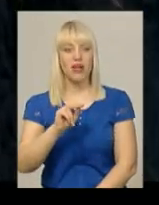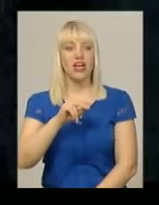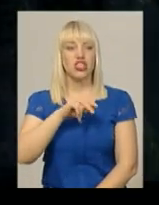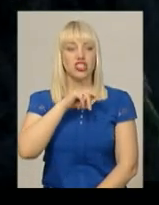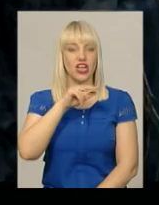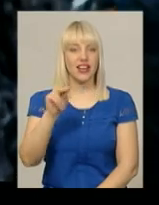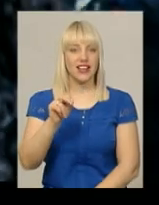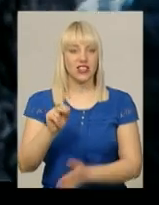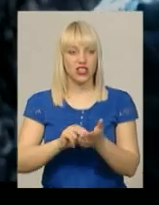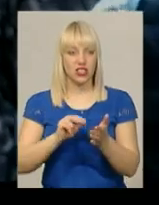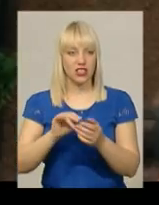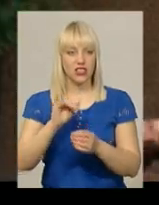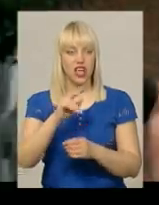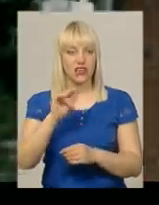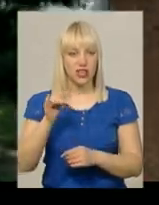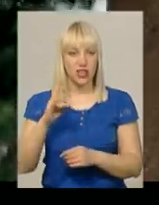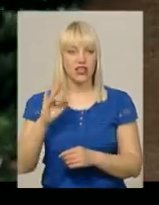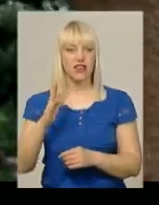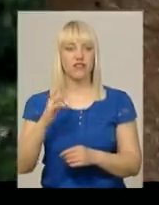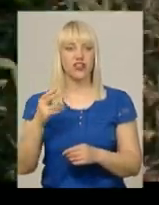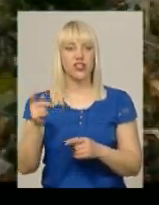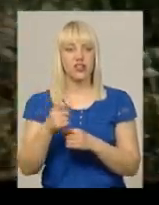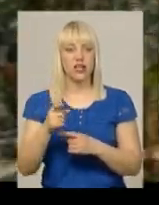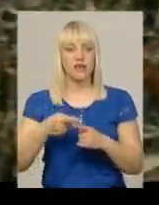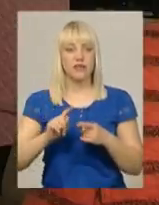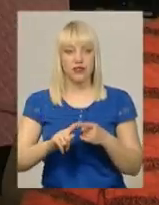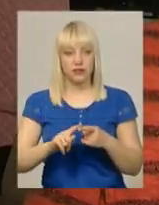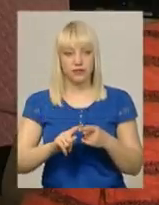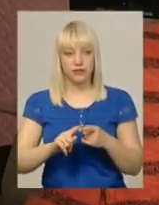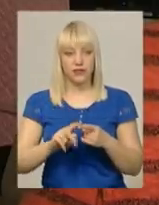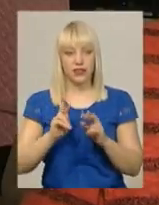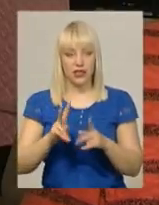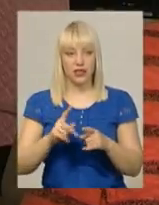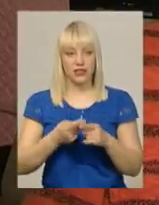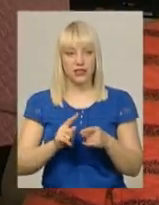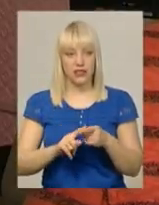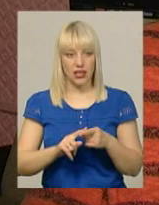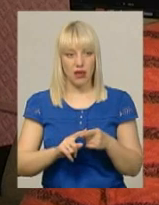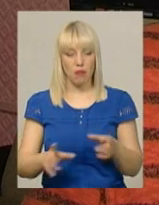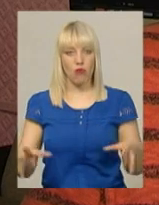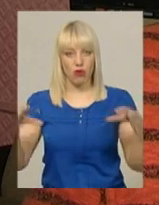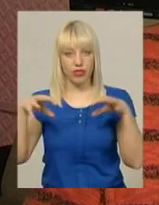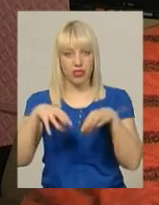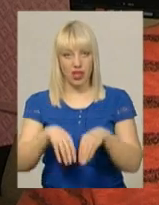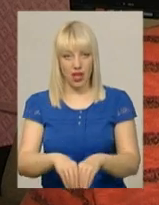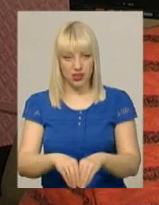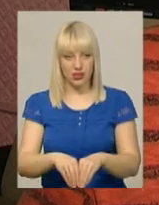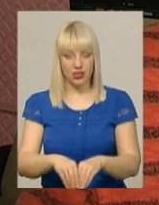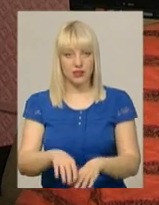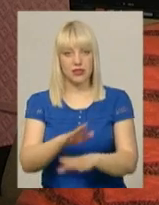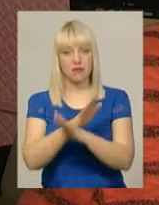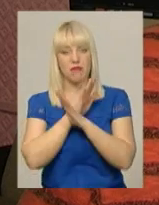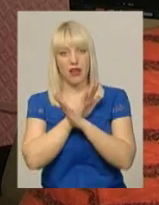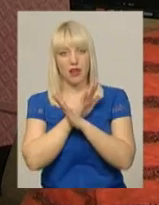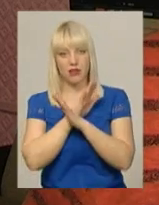серця» – це фільм пам'ять і фільм пожертва, стверджує Валерій Шалига. Як це поєднати смерть,